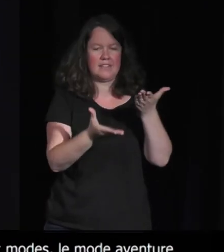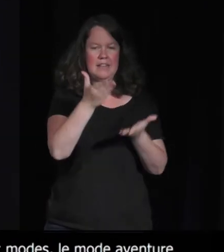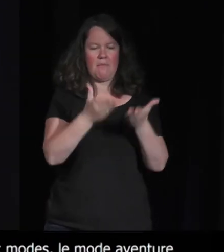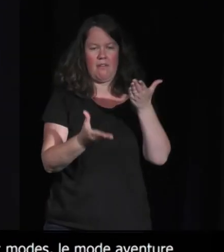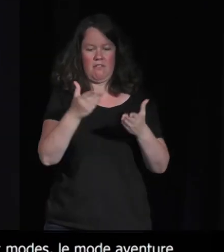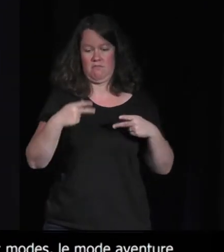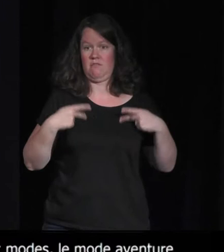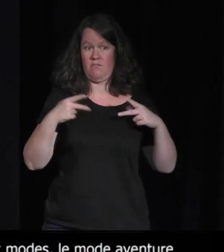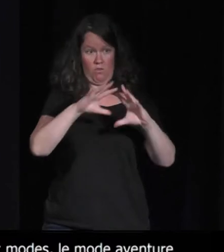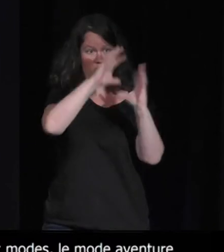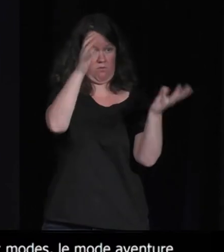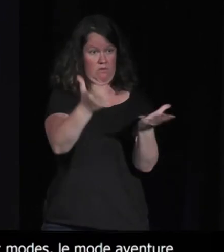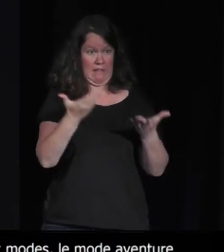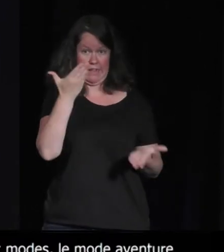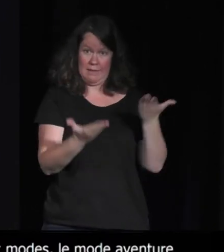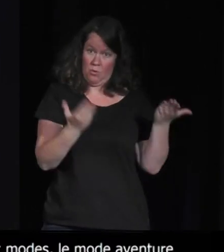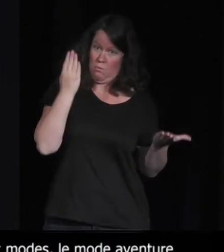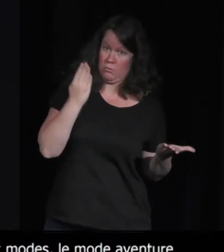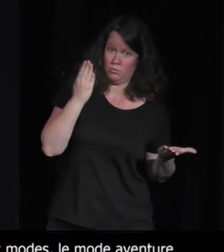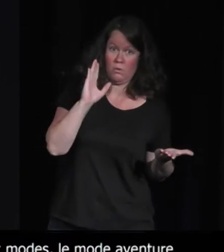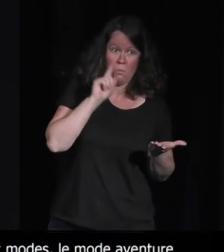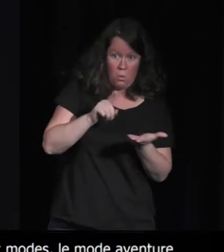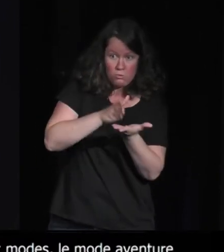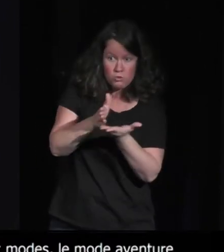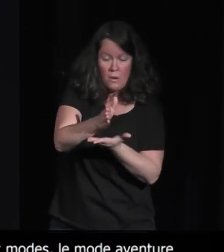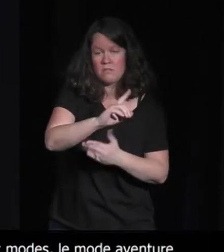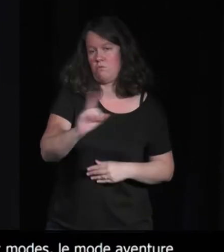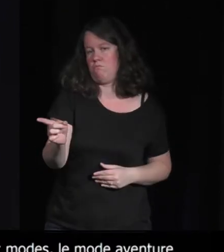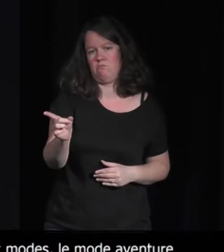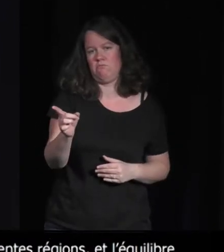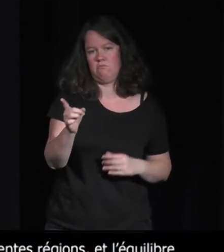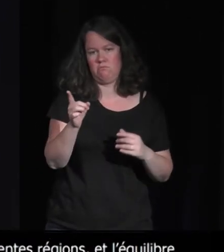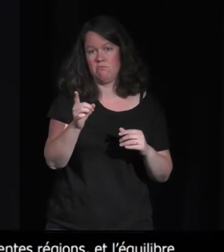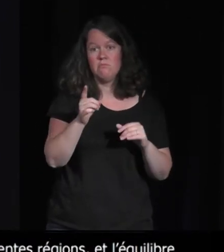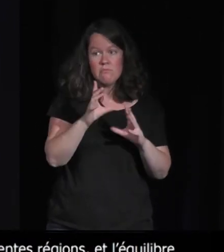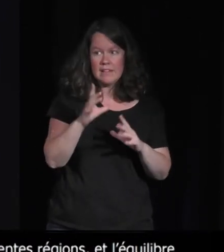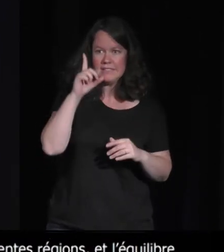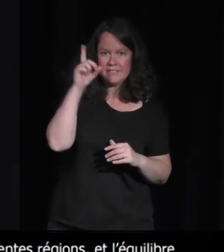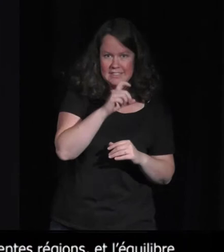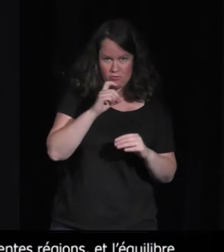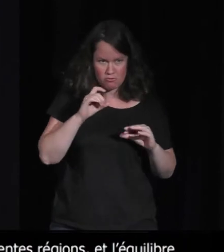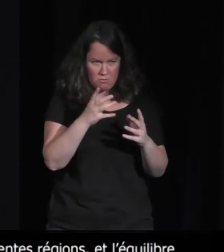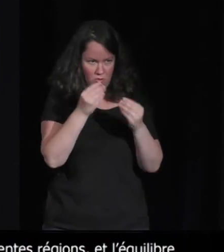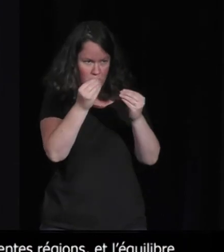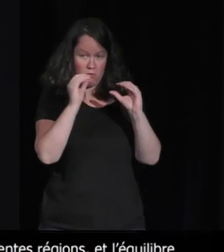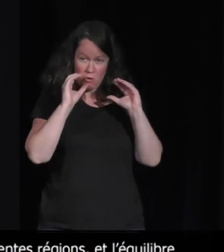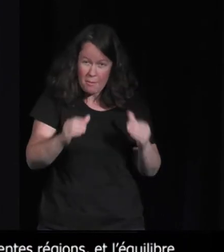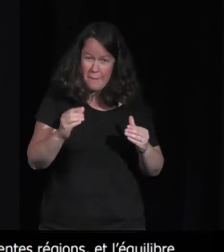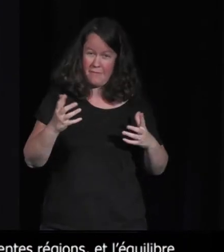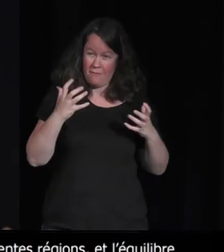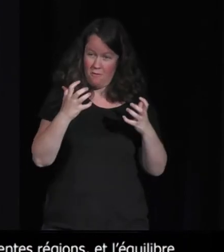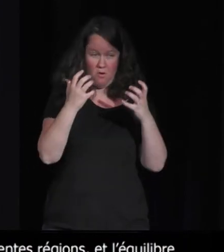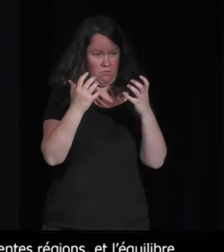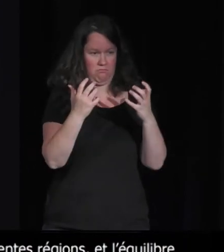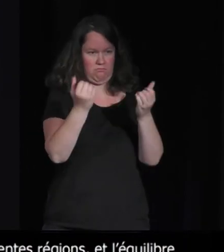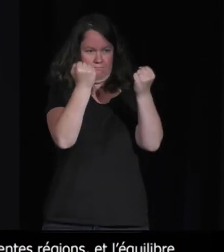Parce qu'avoir un écosystème qui se tienne et qui soit en équilibre pour le créer et le simuler, ça, c'est très difficile. On n